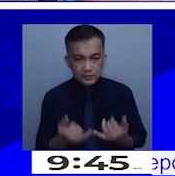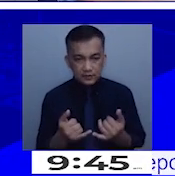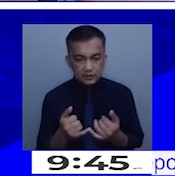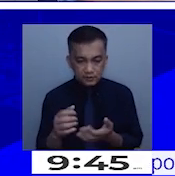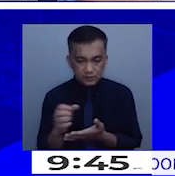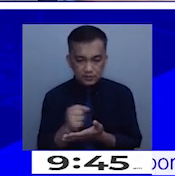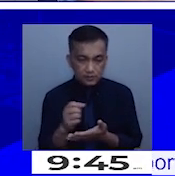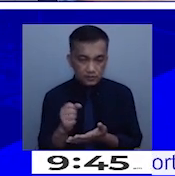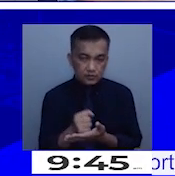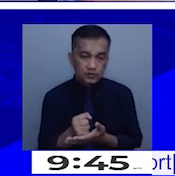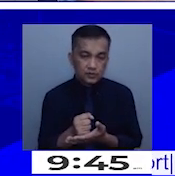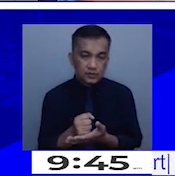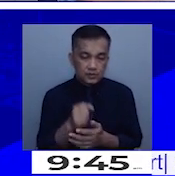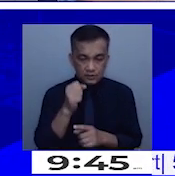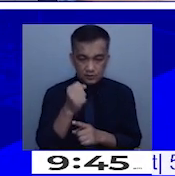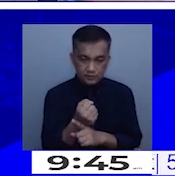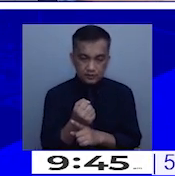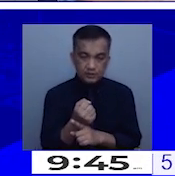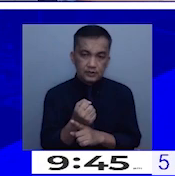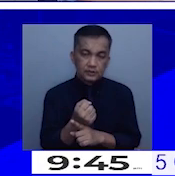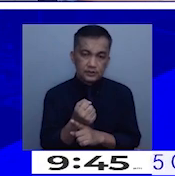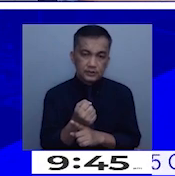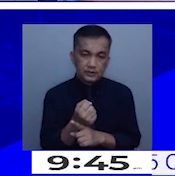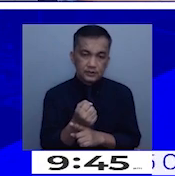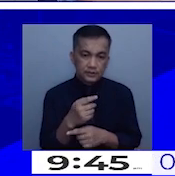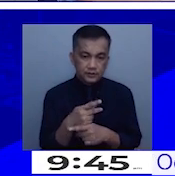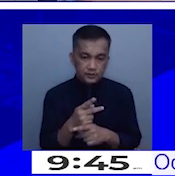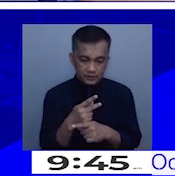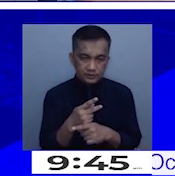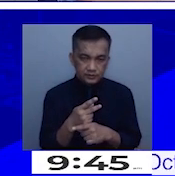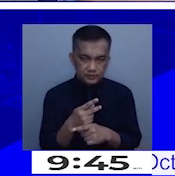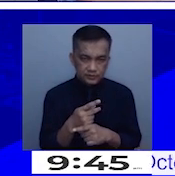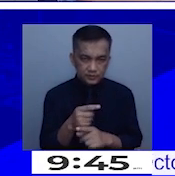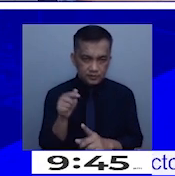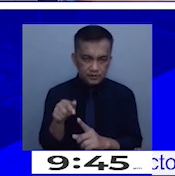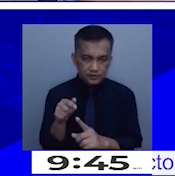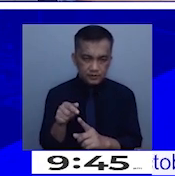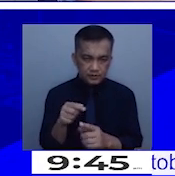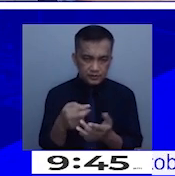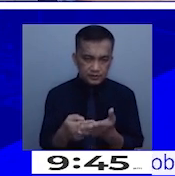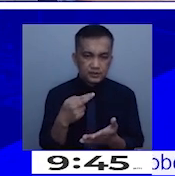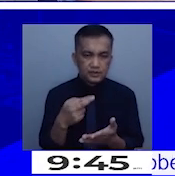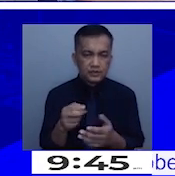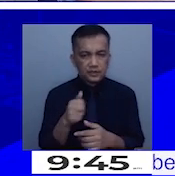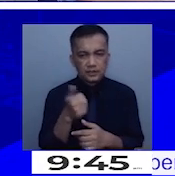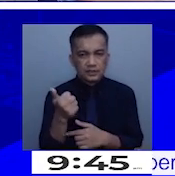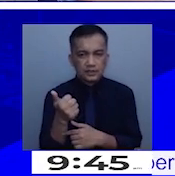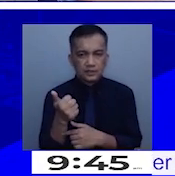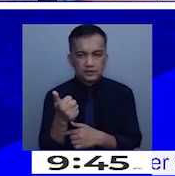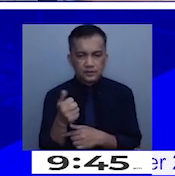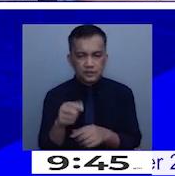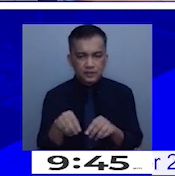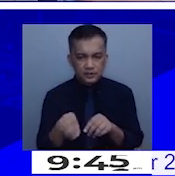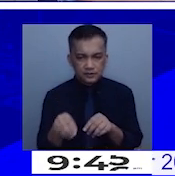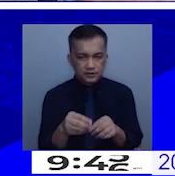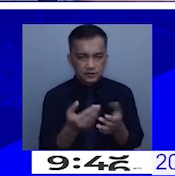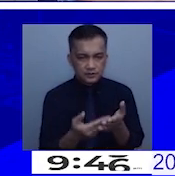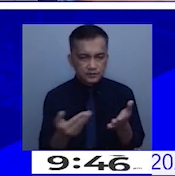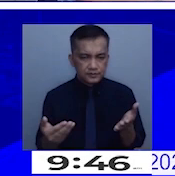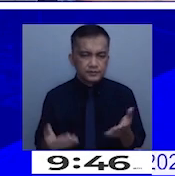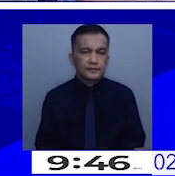ng September production, particularly sa rice and other agricultural commodities.